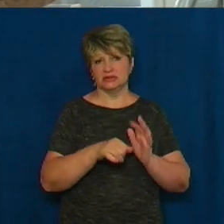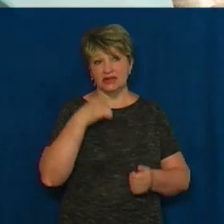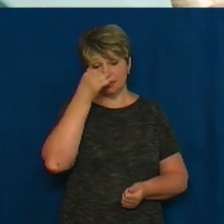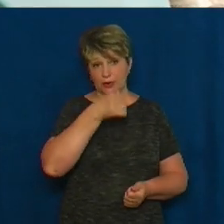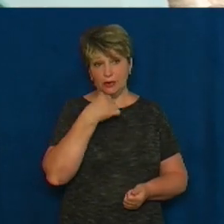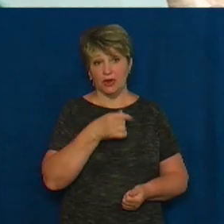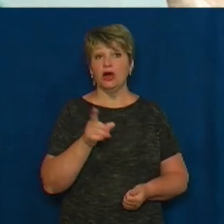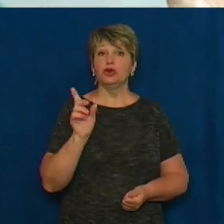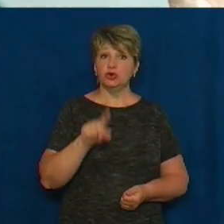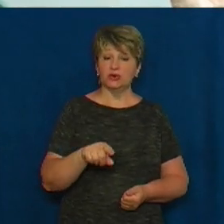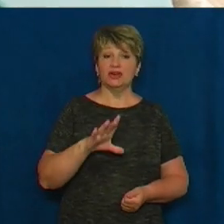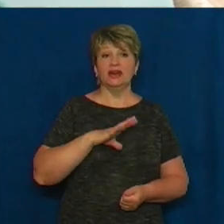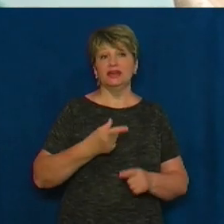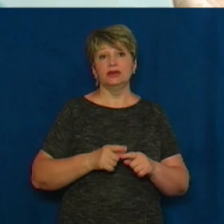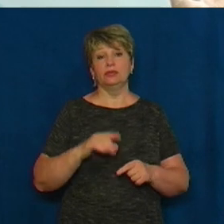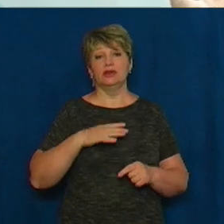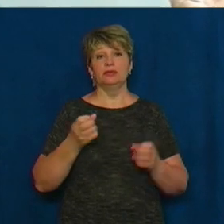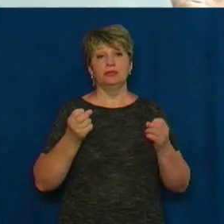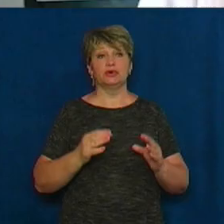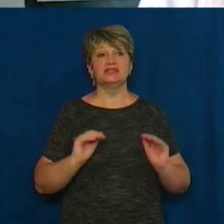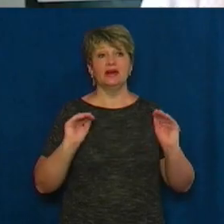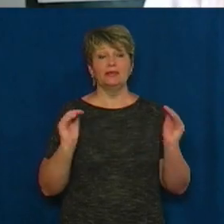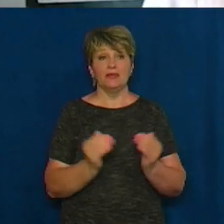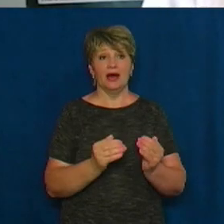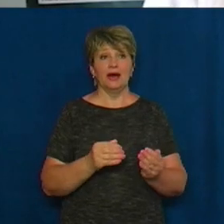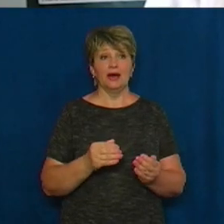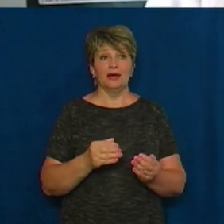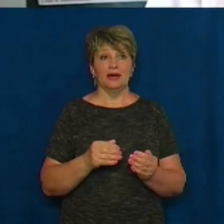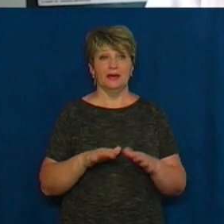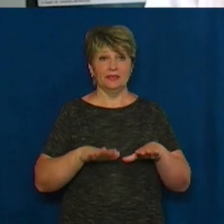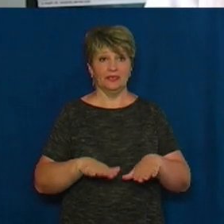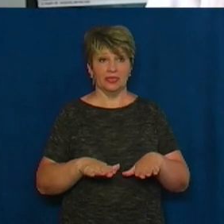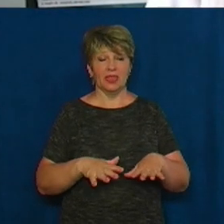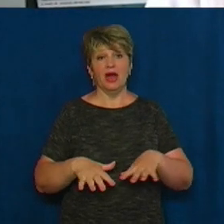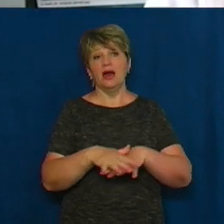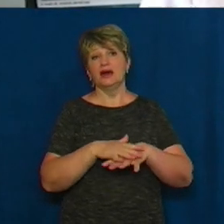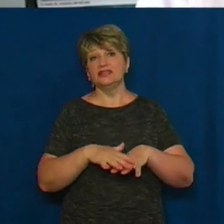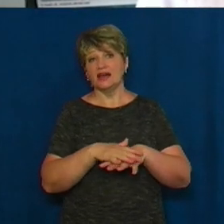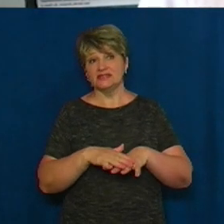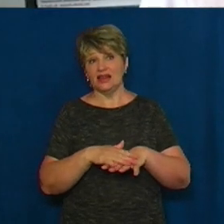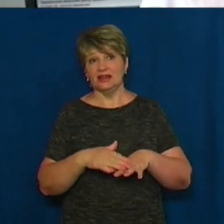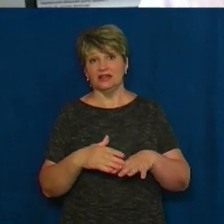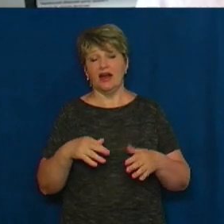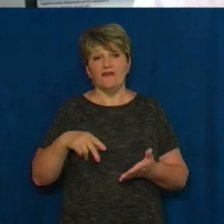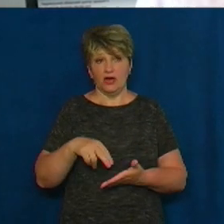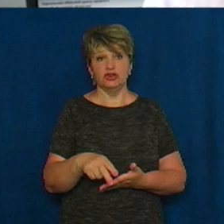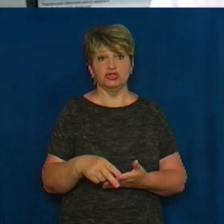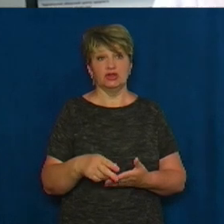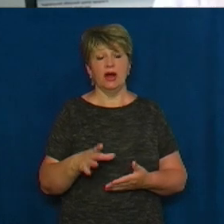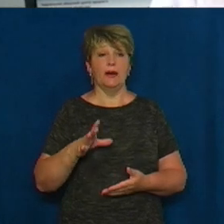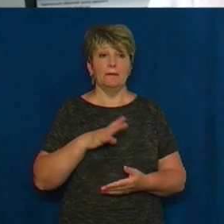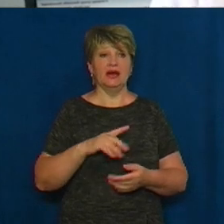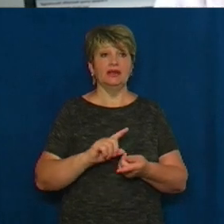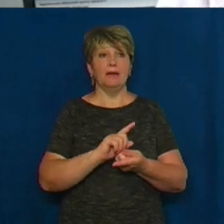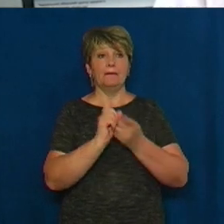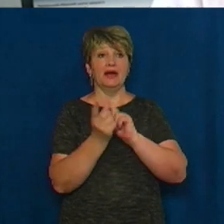Тоді це був фельдшерсько-акушерський пункт. Так, як і населення вийшло, була переведена